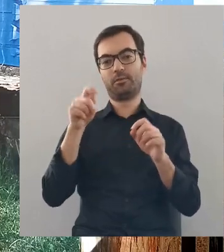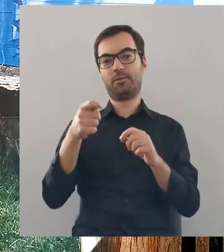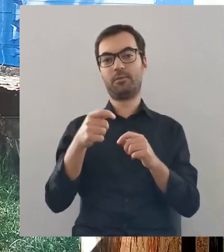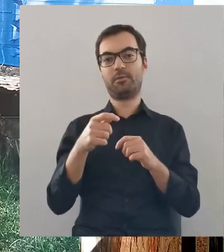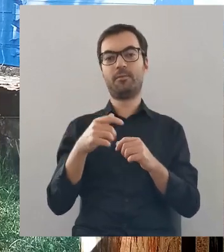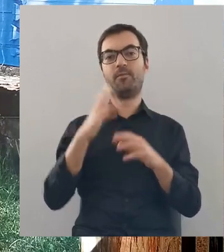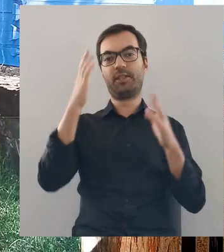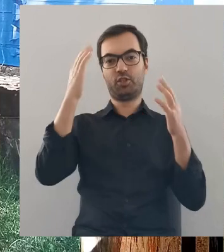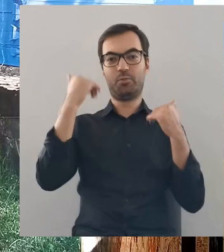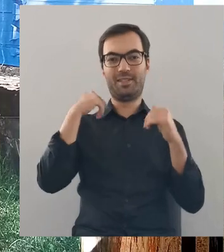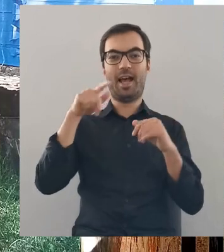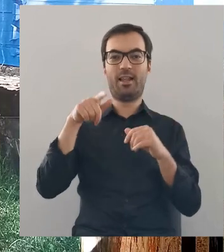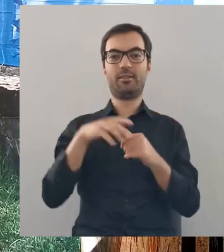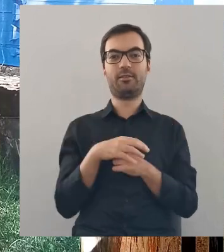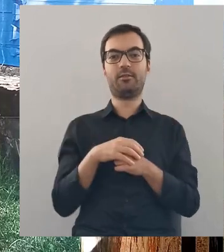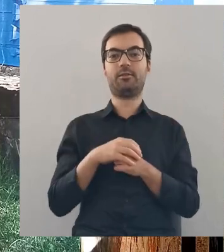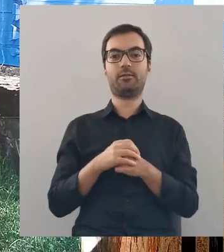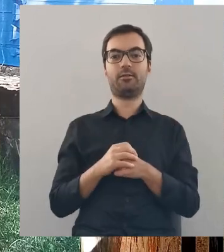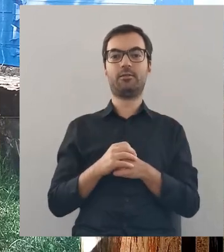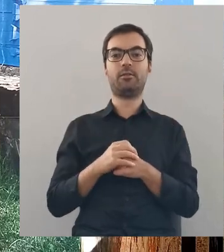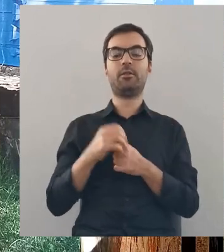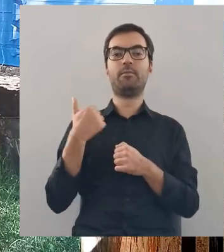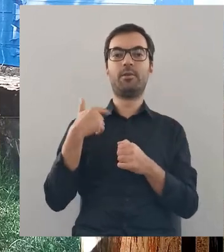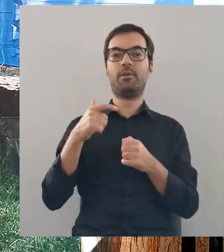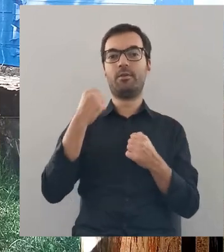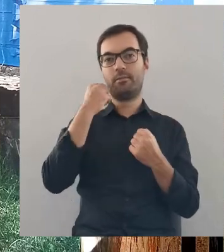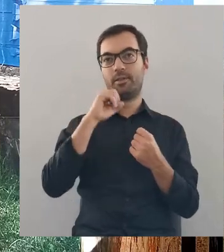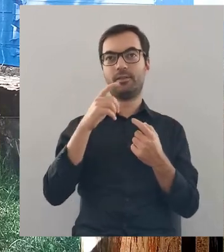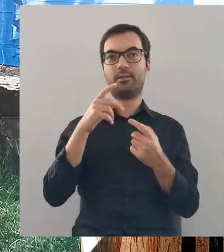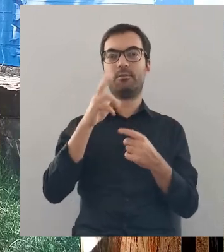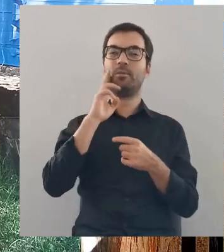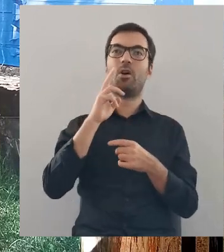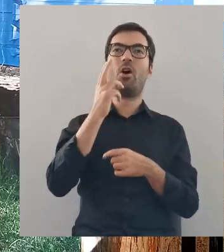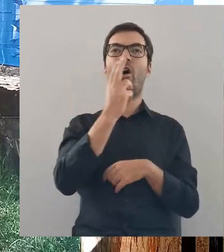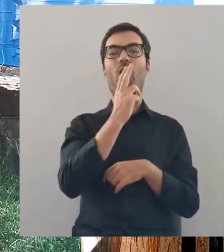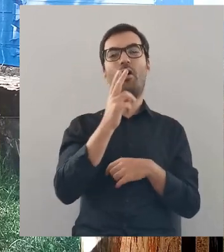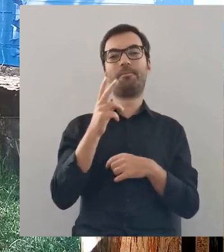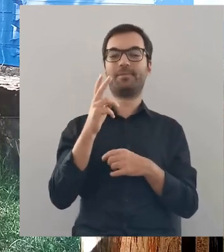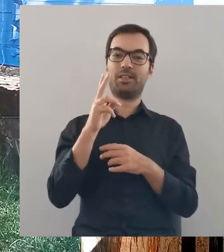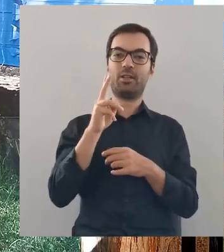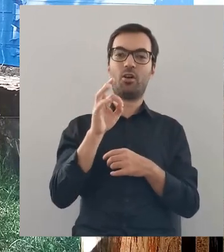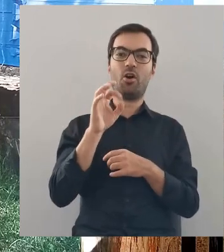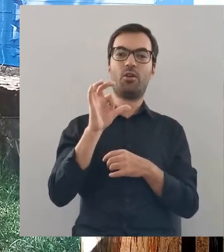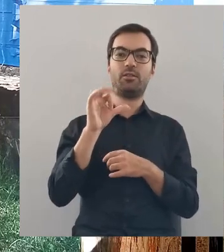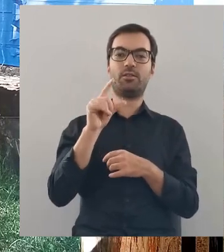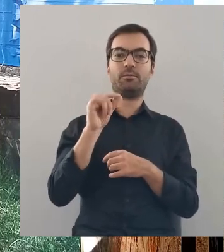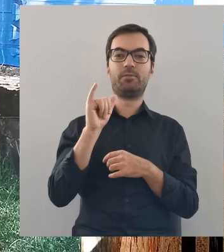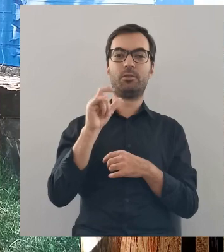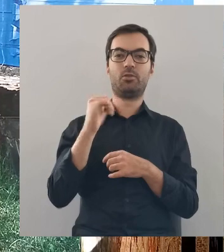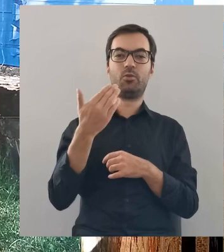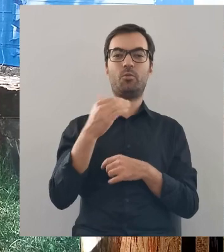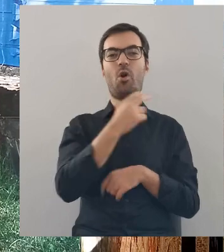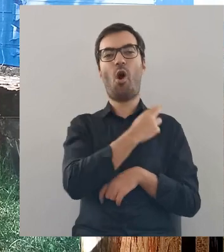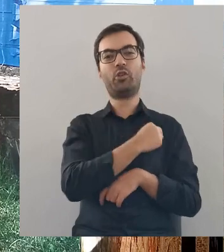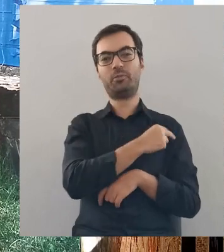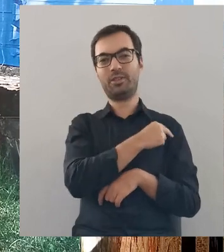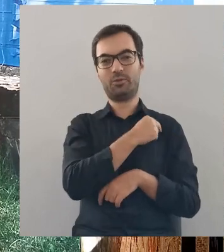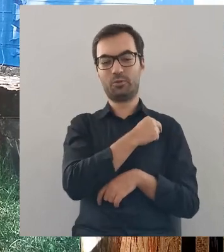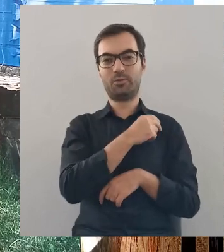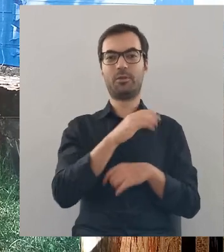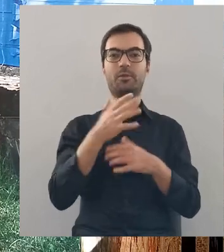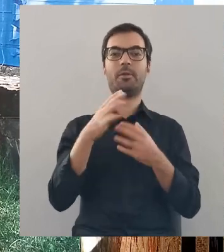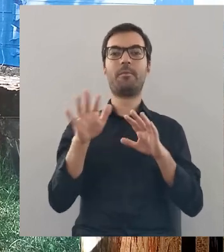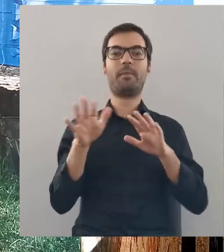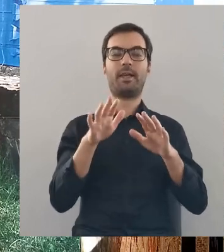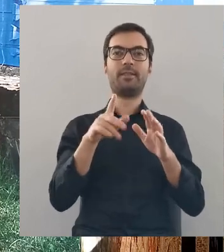przytułki, zwane wtedy szpitalami, które były właściwie bardziej może hospicjami w dzisiejszym zrozumieniu,